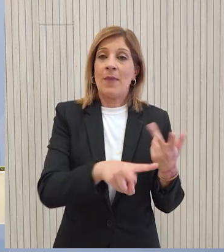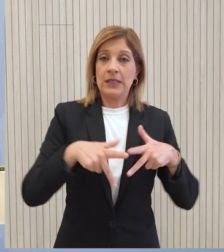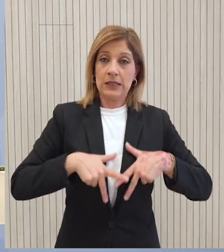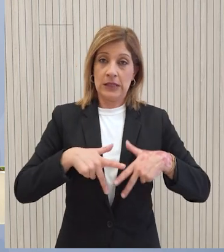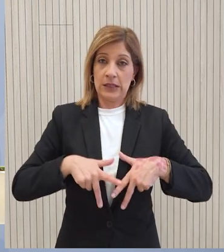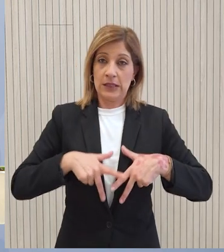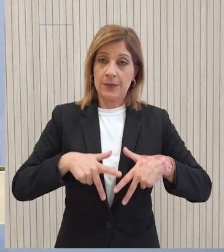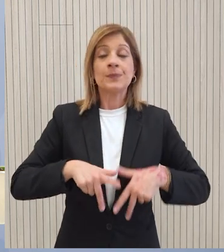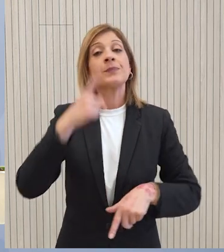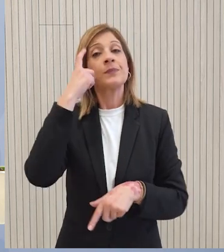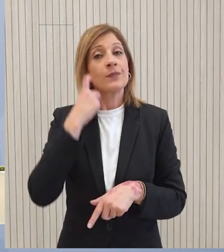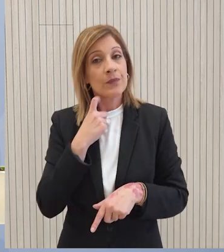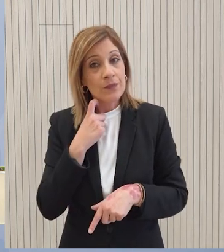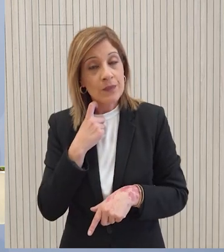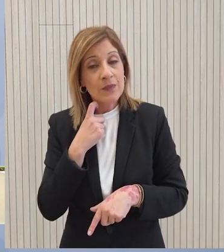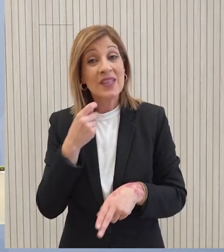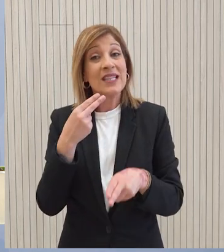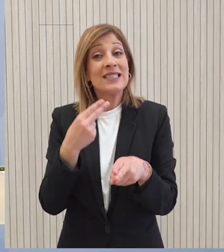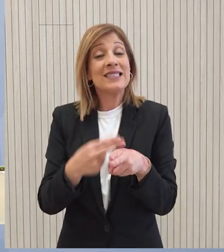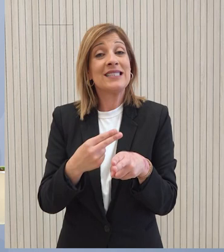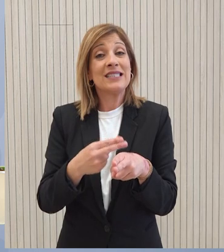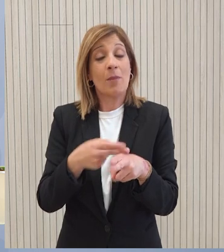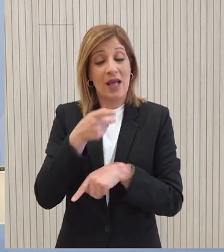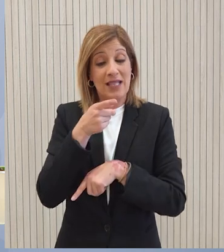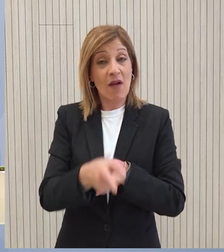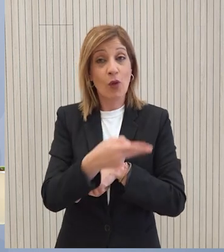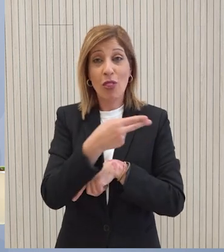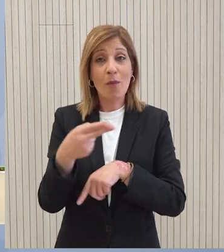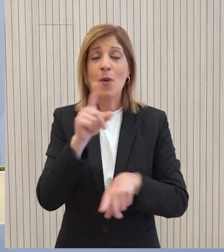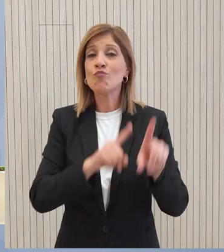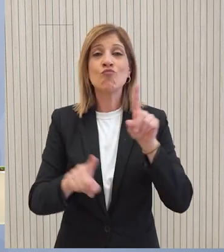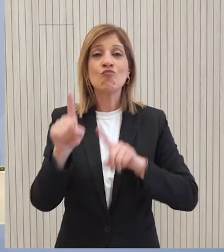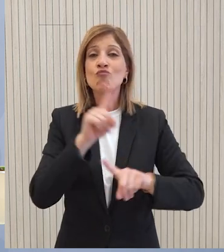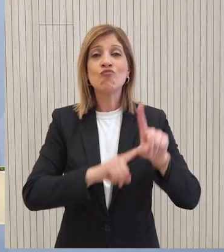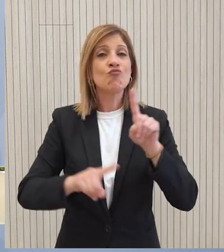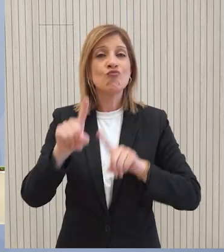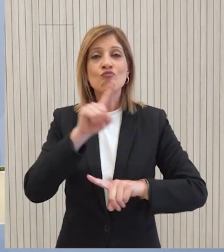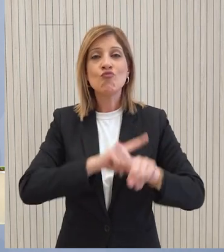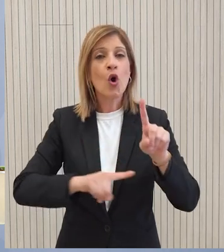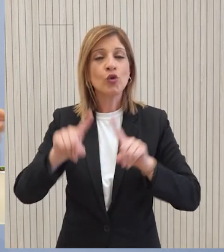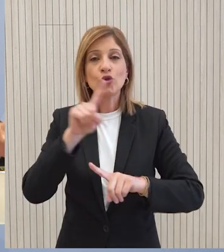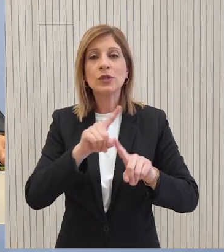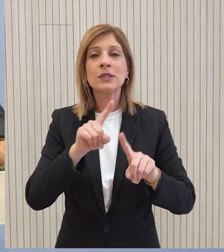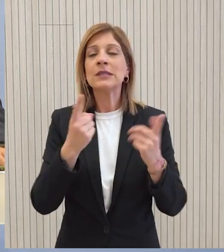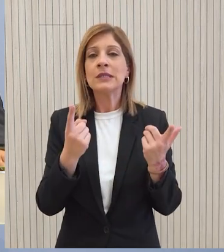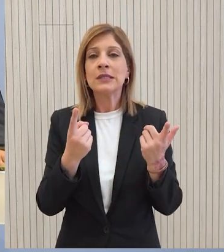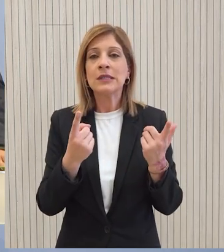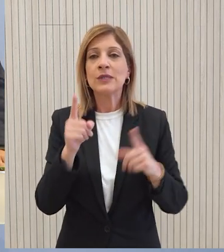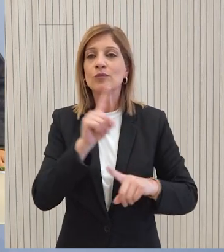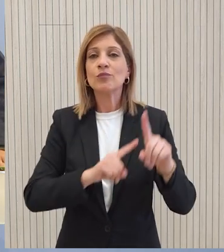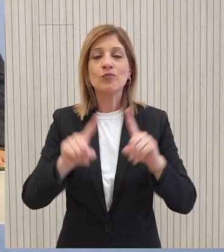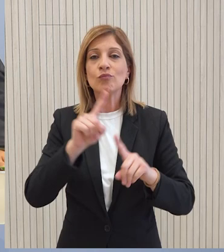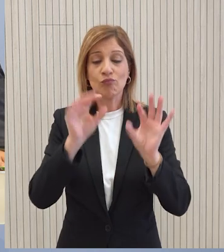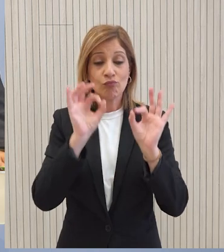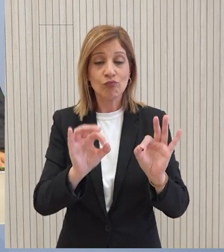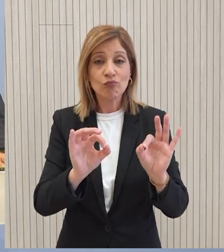Γνωρίζουμε καλά ότι το κλειδί σε αυτή την προσπάθεια όπως άλλωστε έχει δηλωθεί και από τον ίδιο τον κύριο